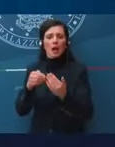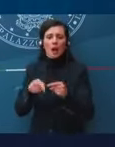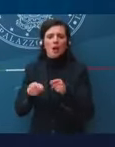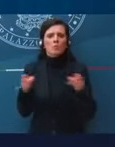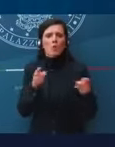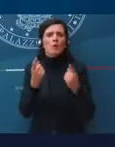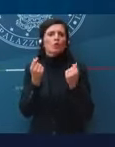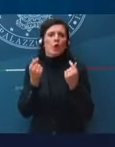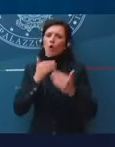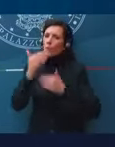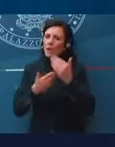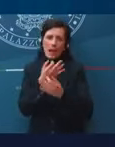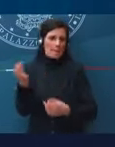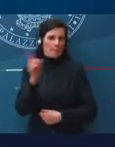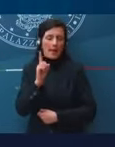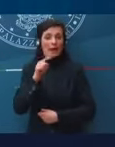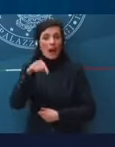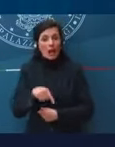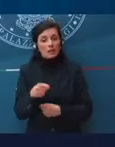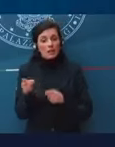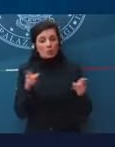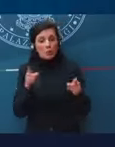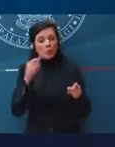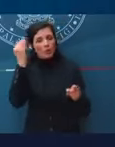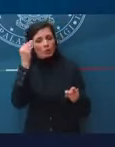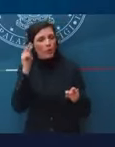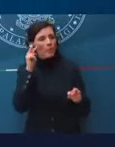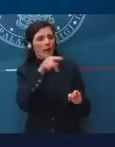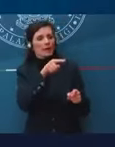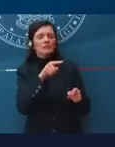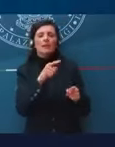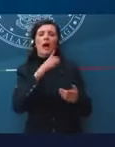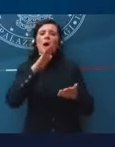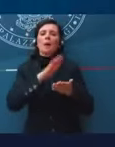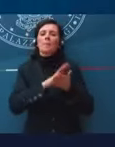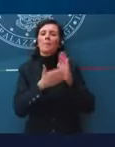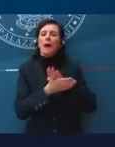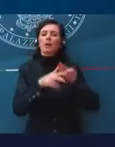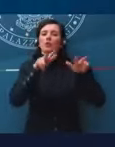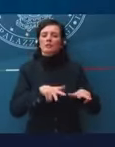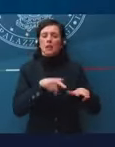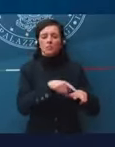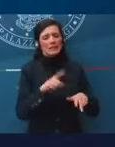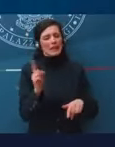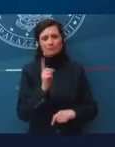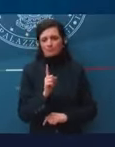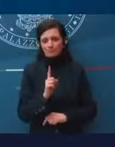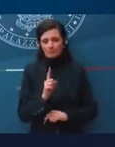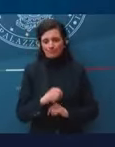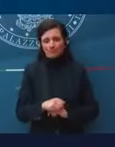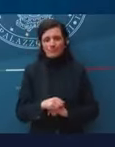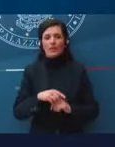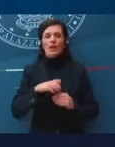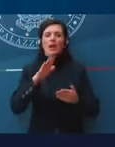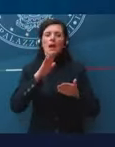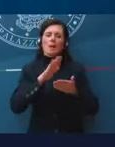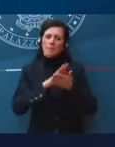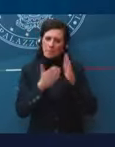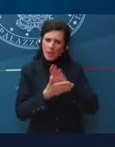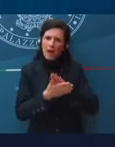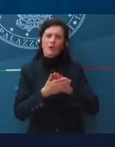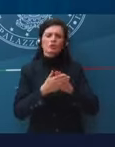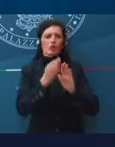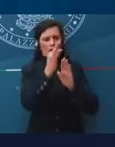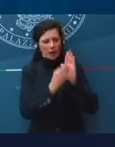momento di pensare al patto di stabilità. Le regole del patto di stabilità